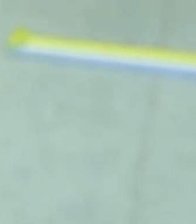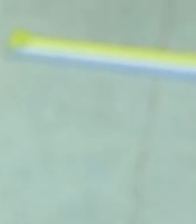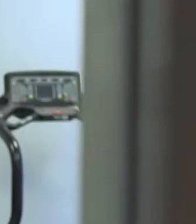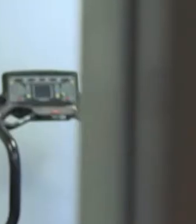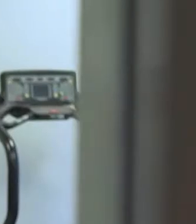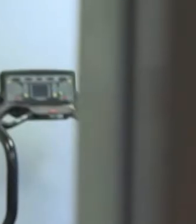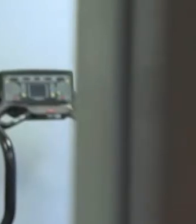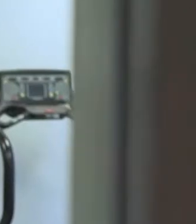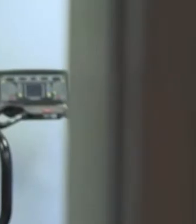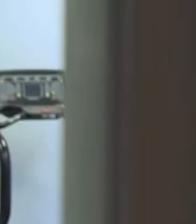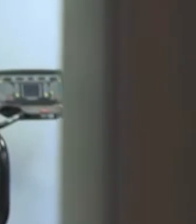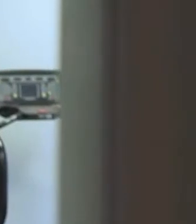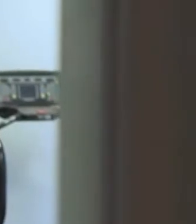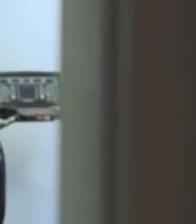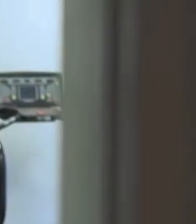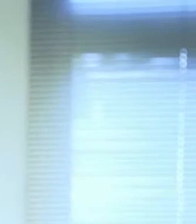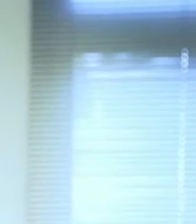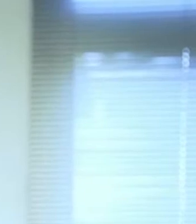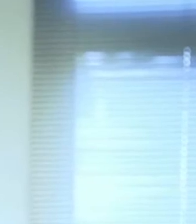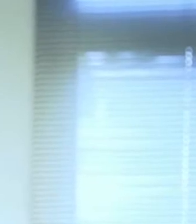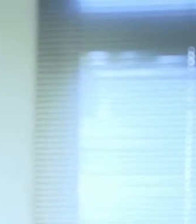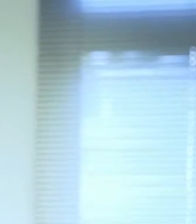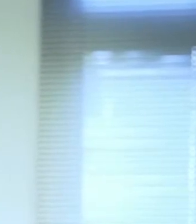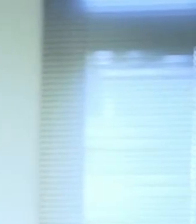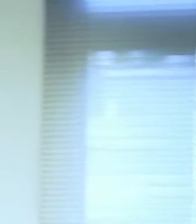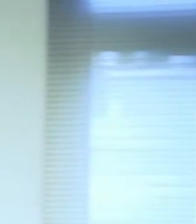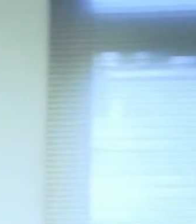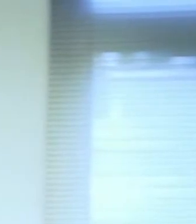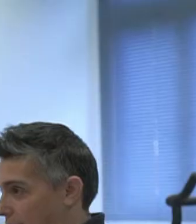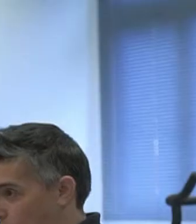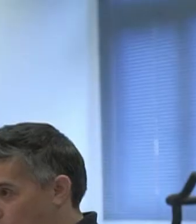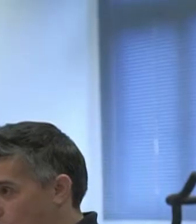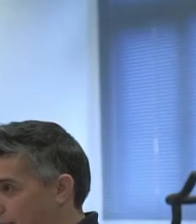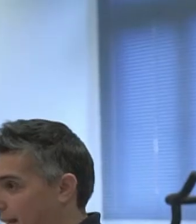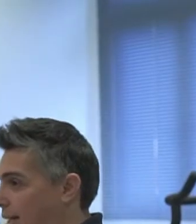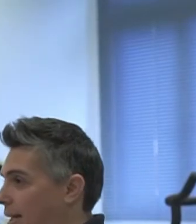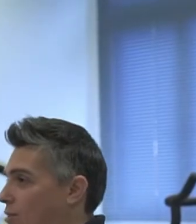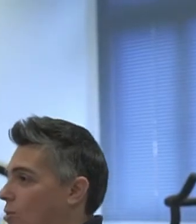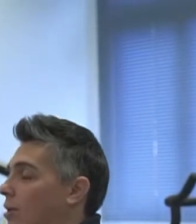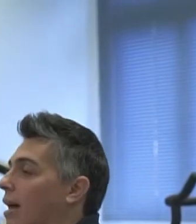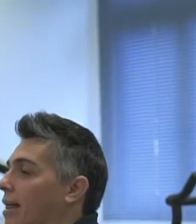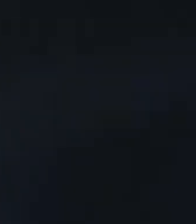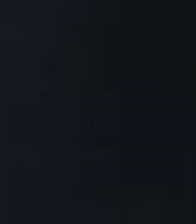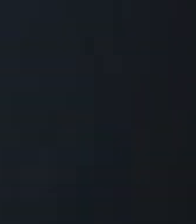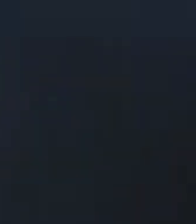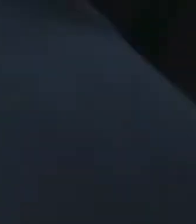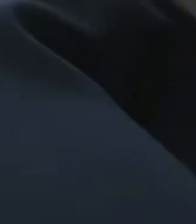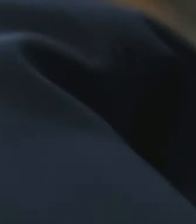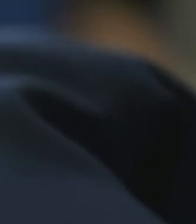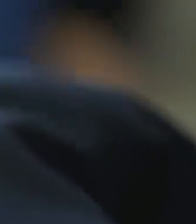Ωραία Χριστίνα Και θέλω. Έχει λίγο. Τρία. Τι.